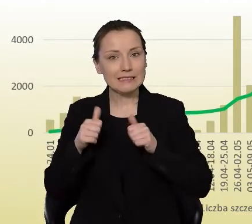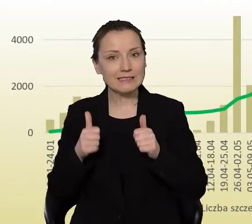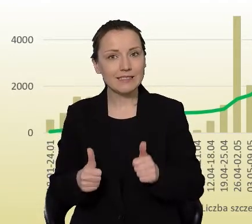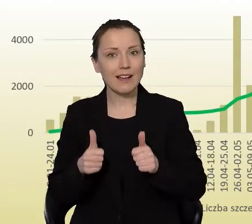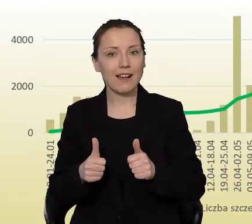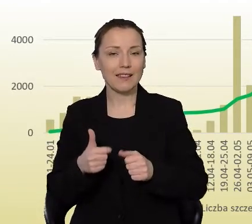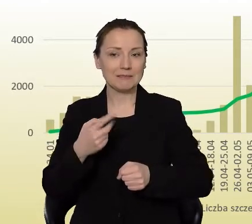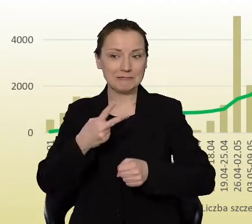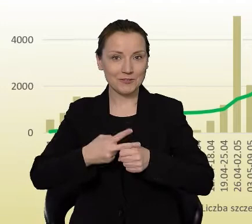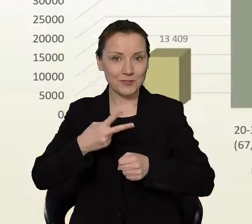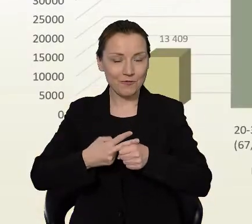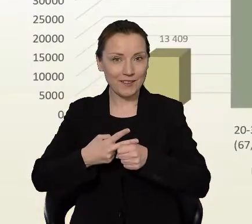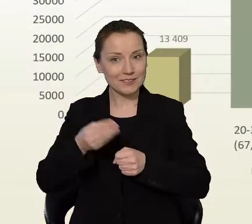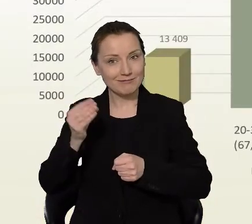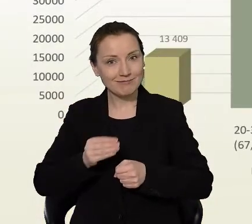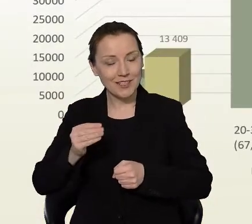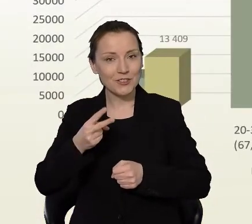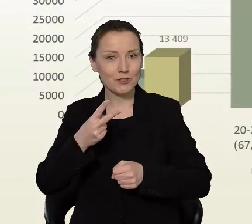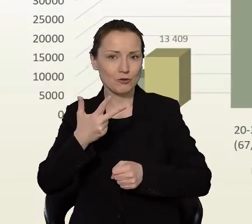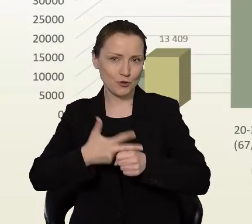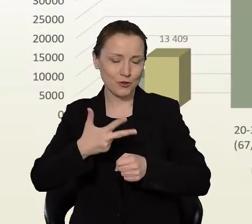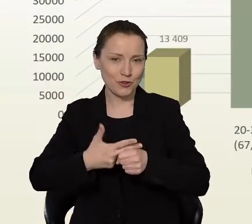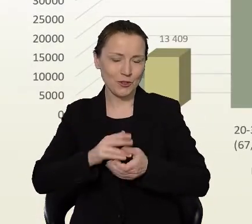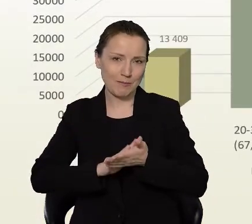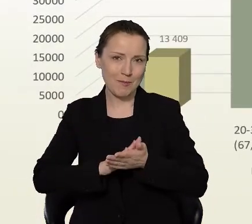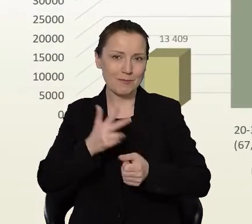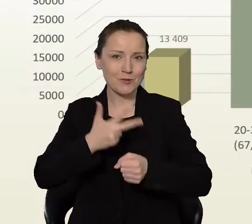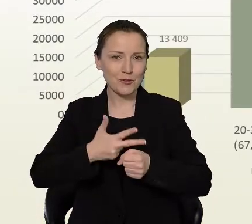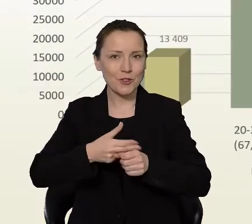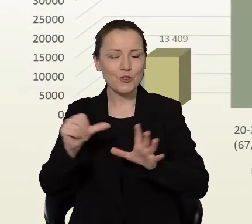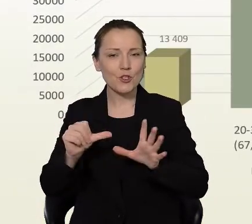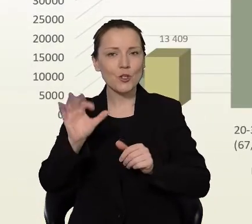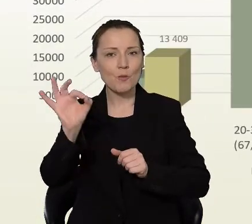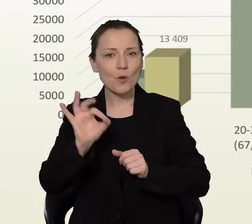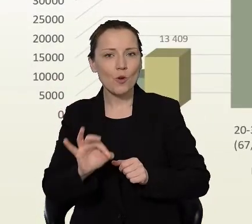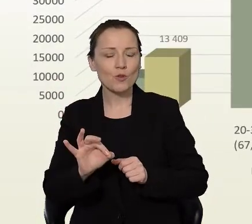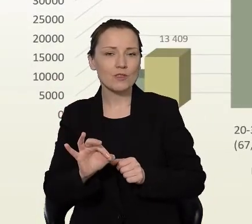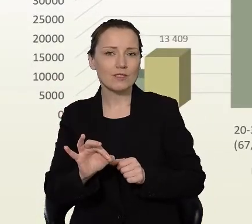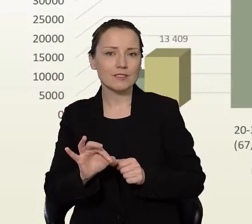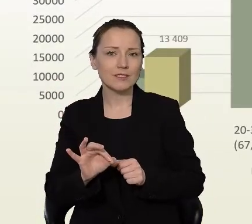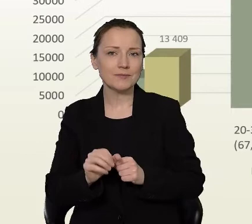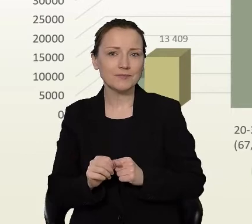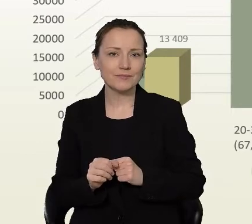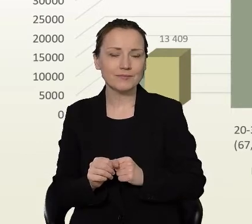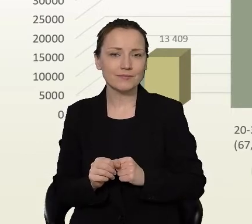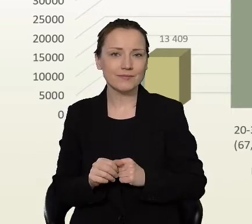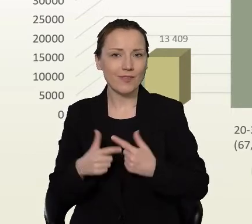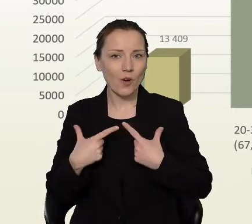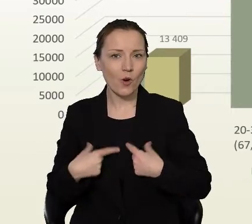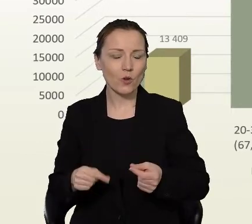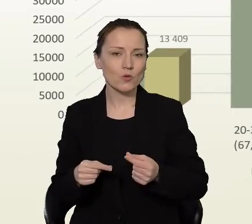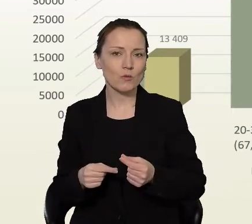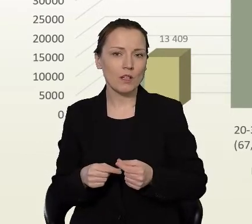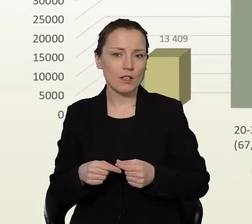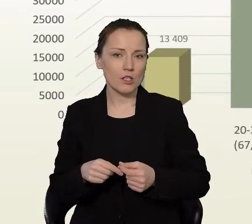36%, 35,6 jest osób